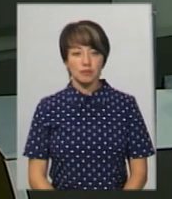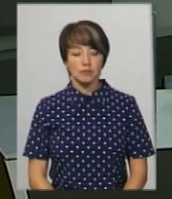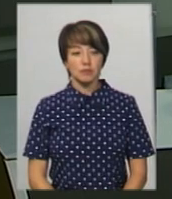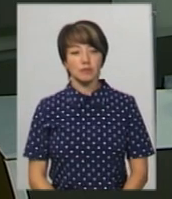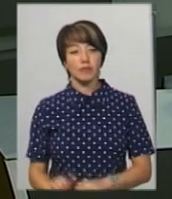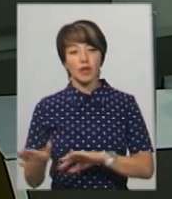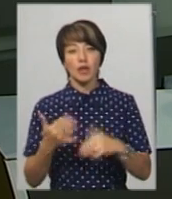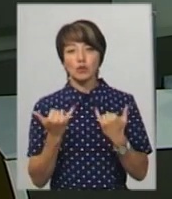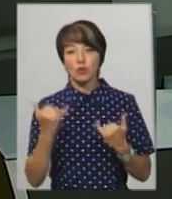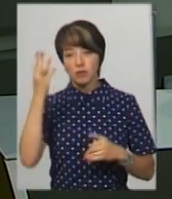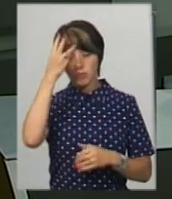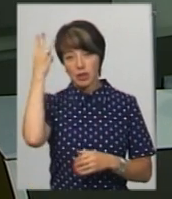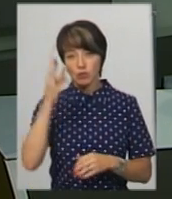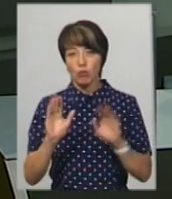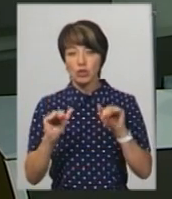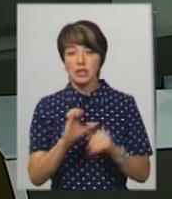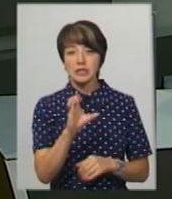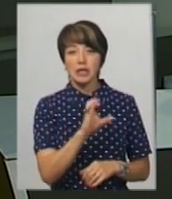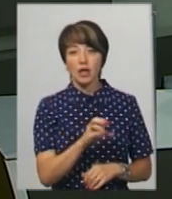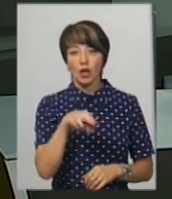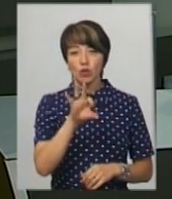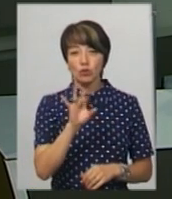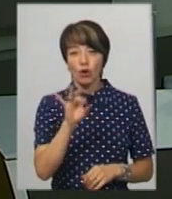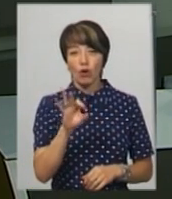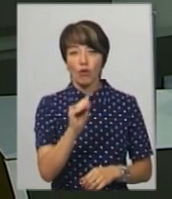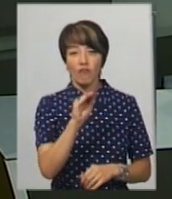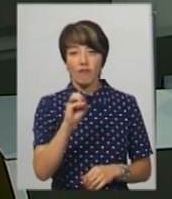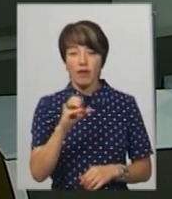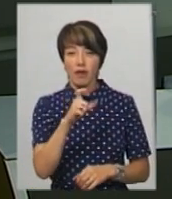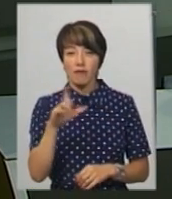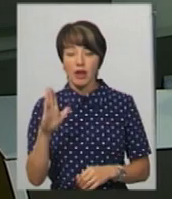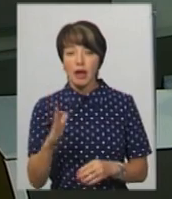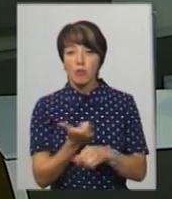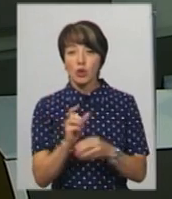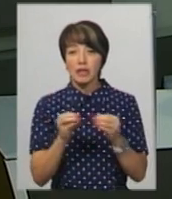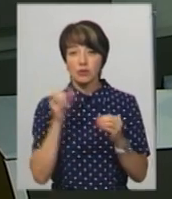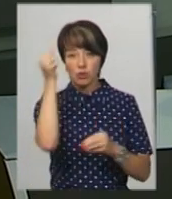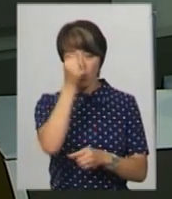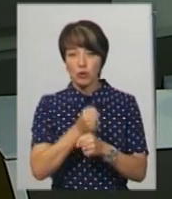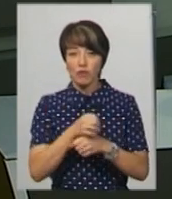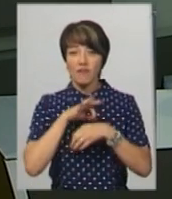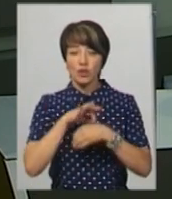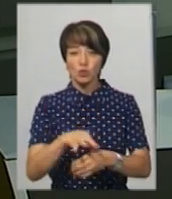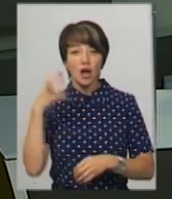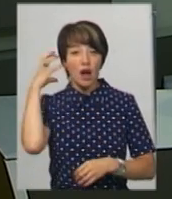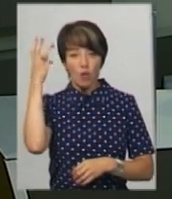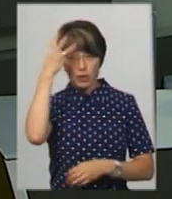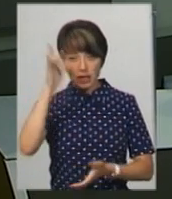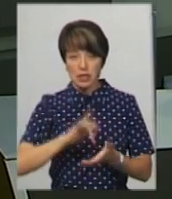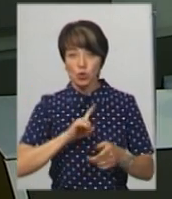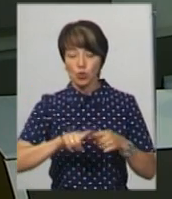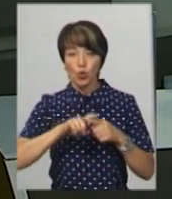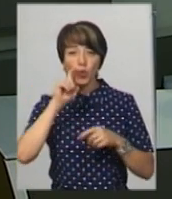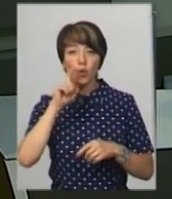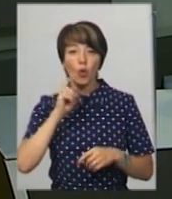Сьогодні у Хмельницькому прощалися з Сергієм Дорофієвим. Він понад 10 років працював ведучим радіоподілля «Центр», а згодом –